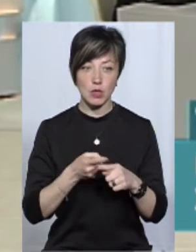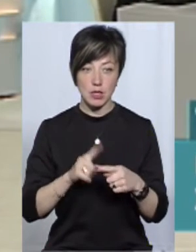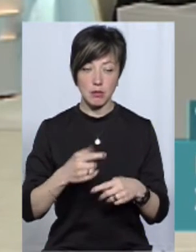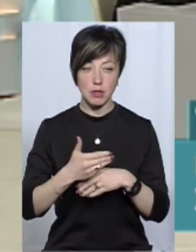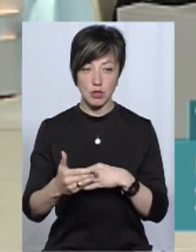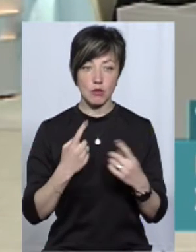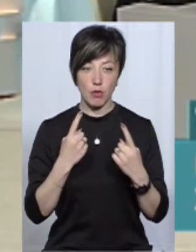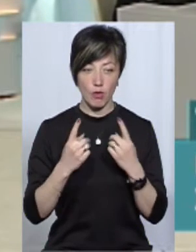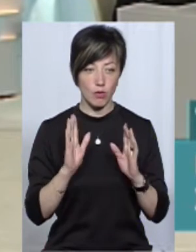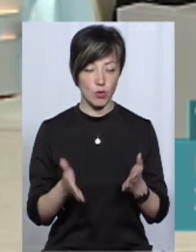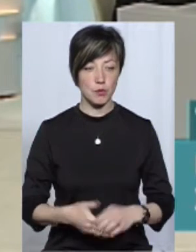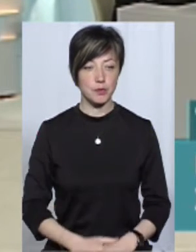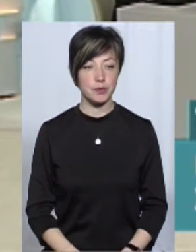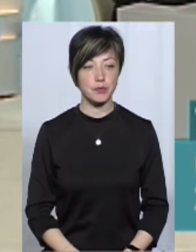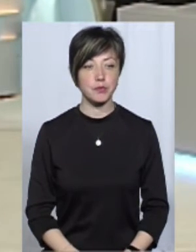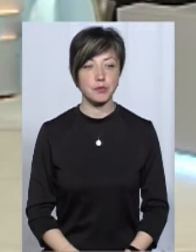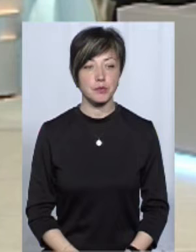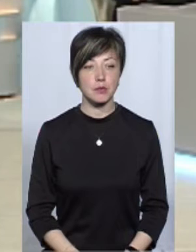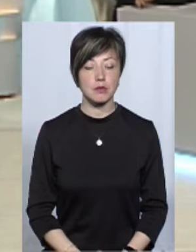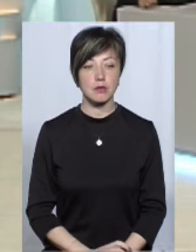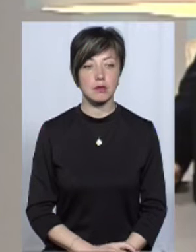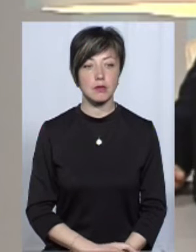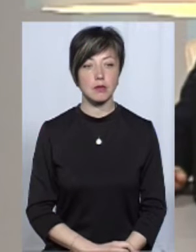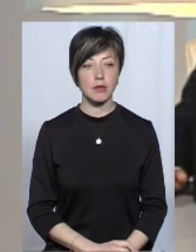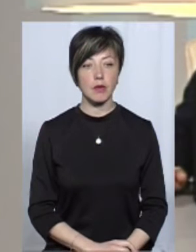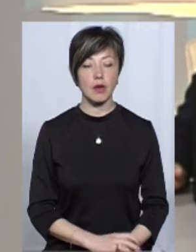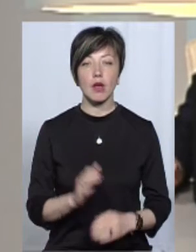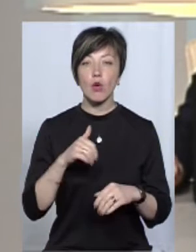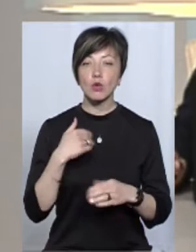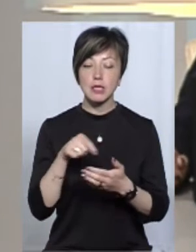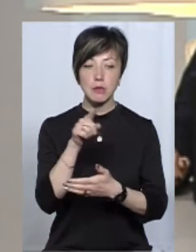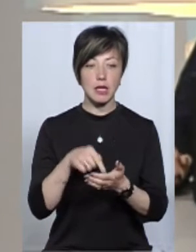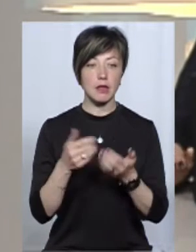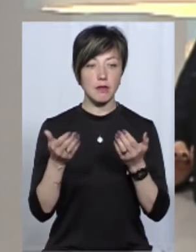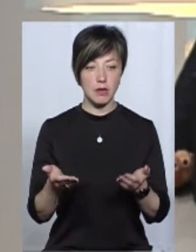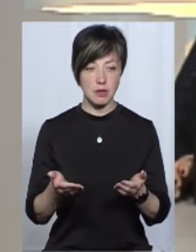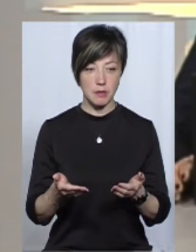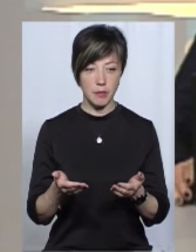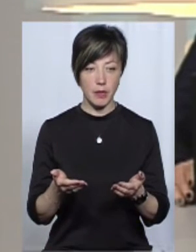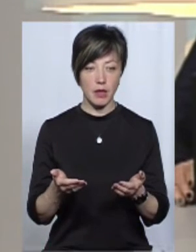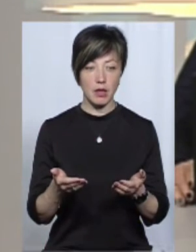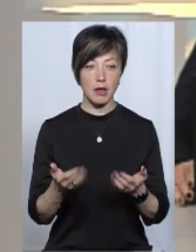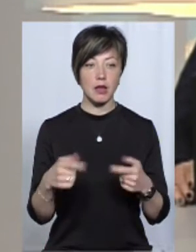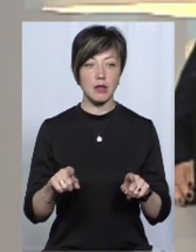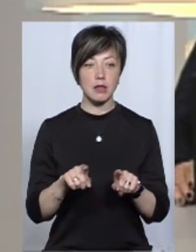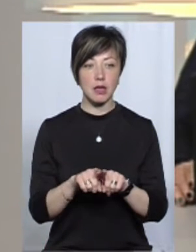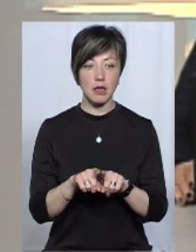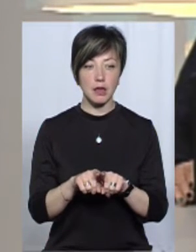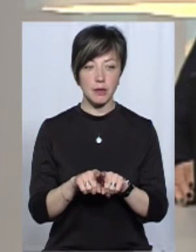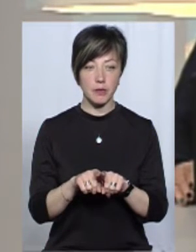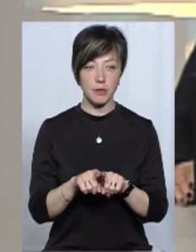це, але поговоримо трошечки пізніше. А я хочу вас запитати, пане Віталію, ну, такий